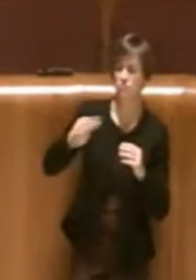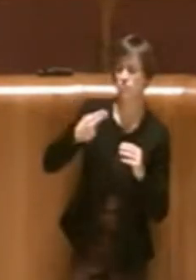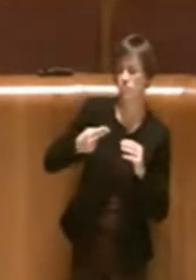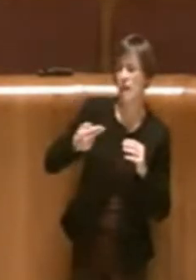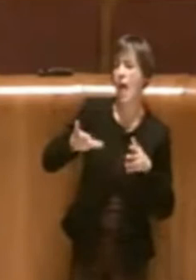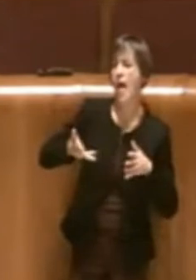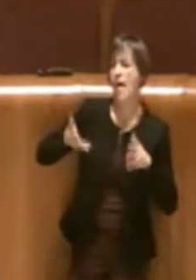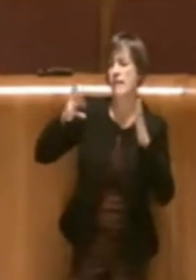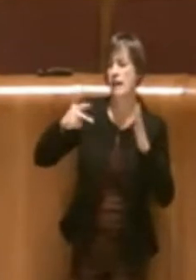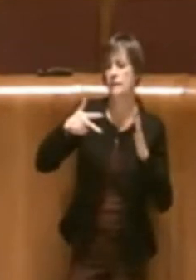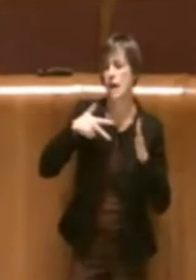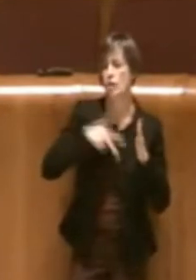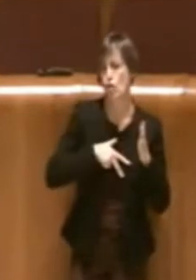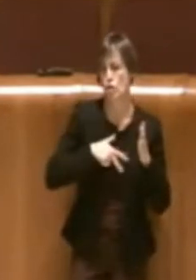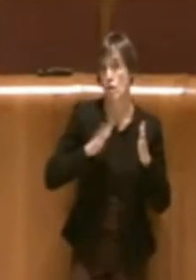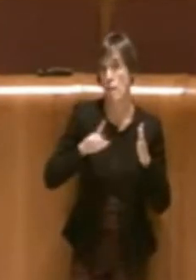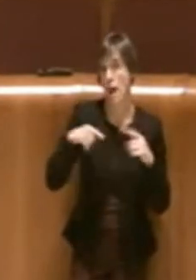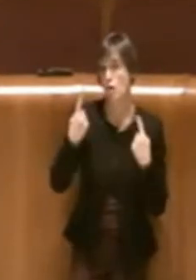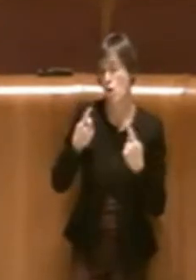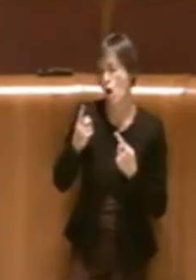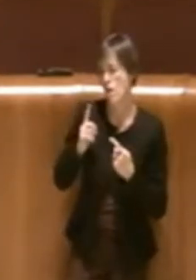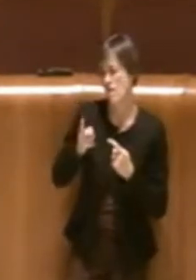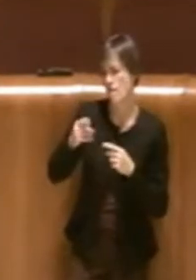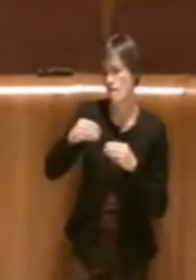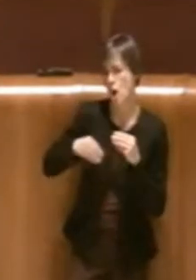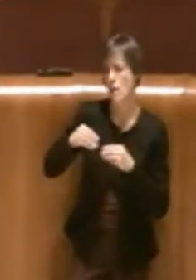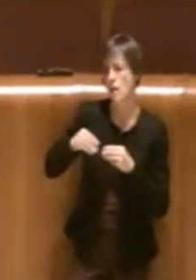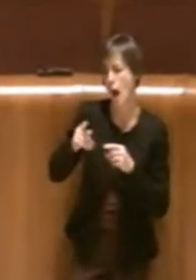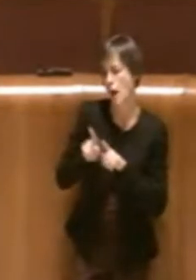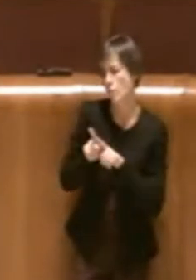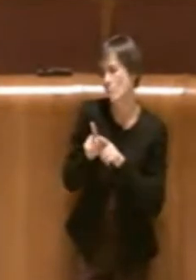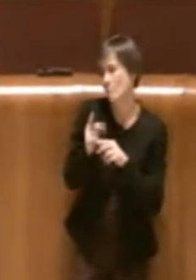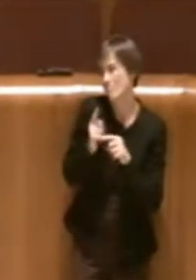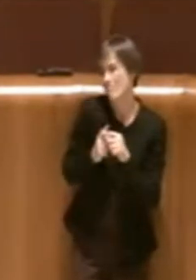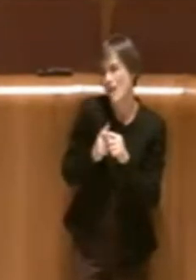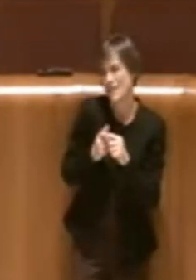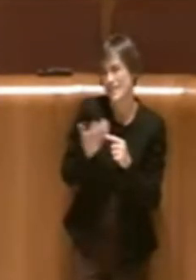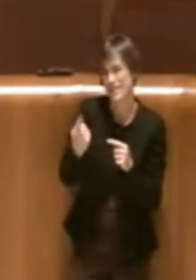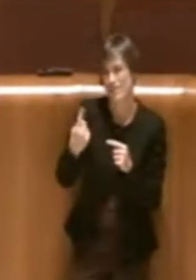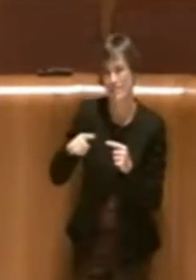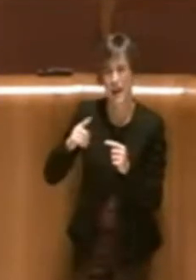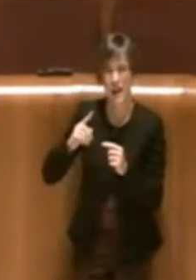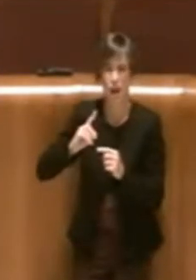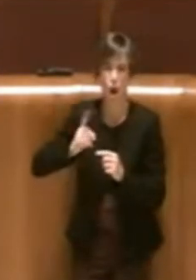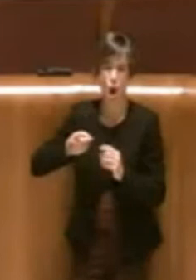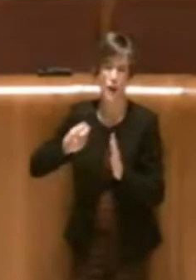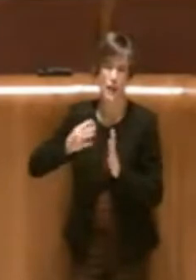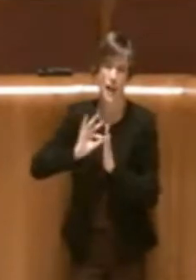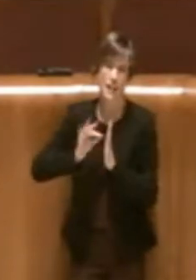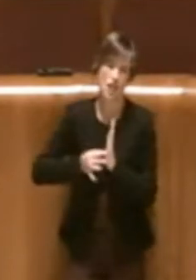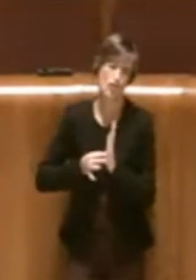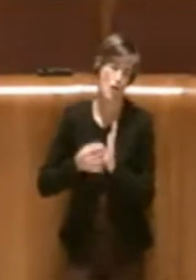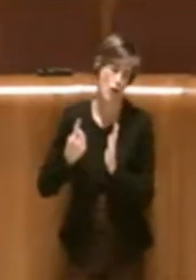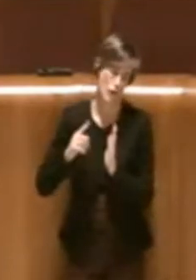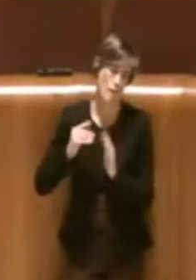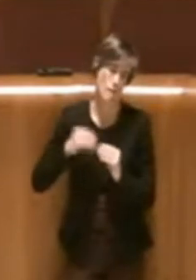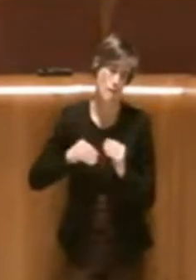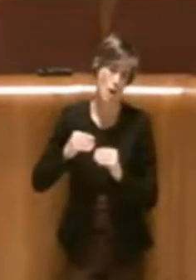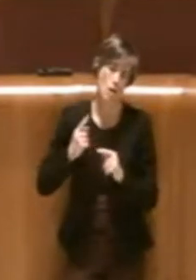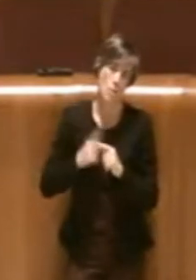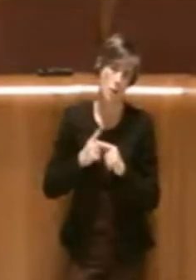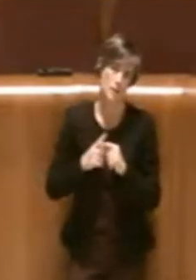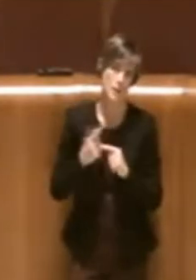voteremo comunque positivamente a questo ordine del giorno perché erano comunque indicazioni